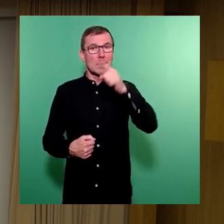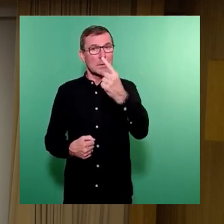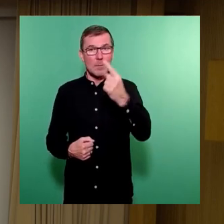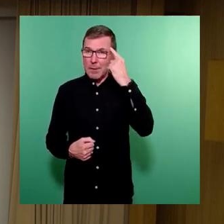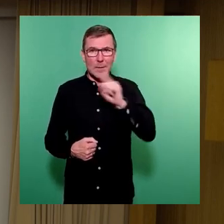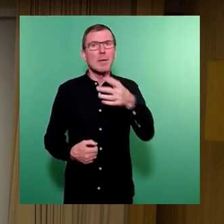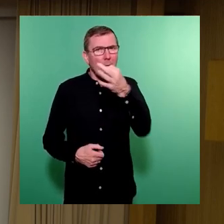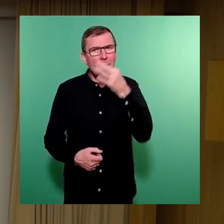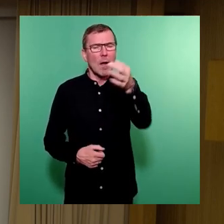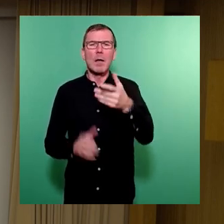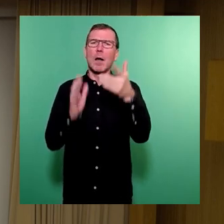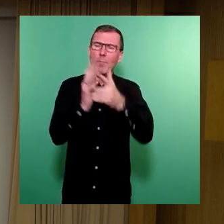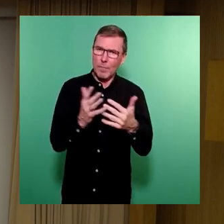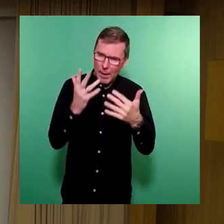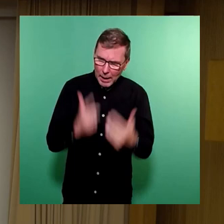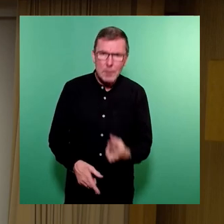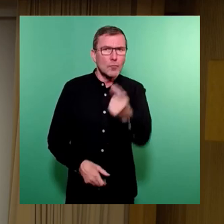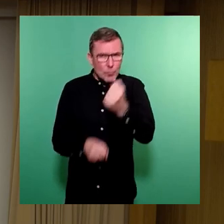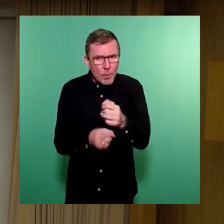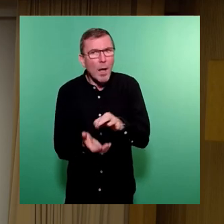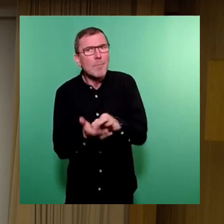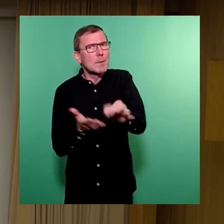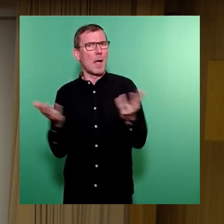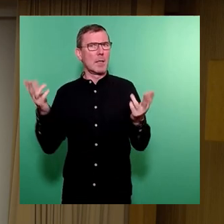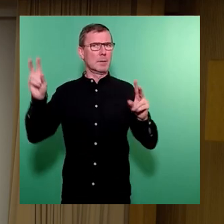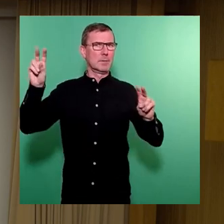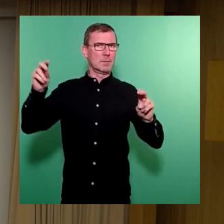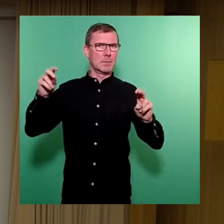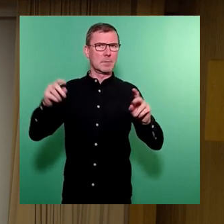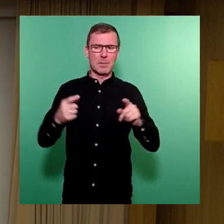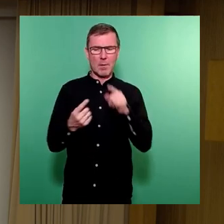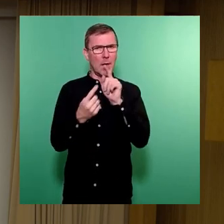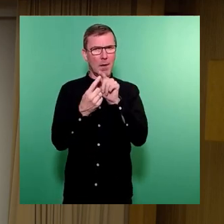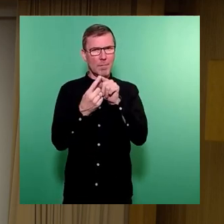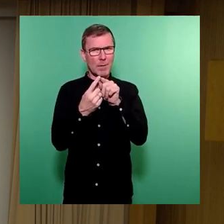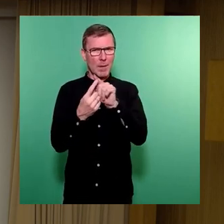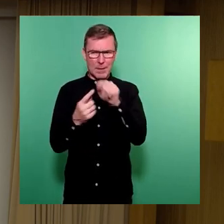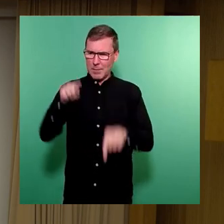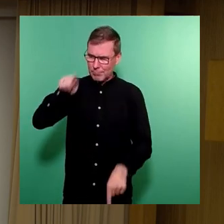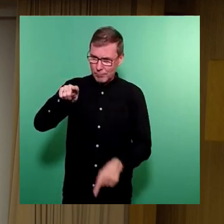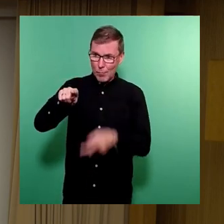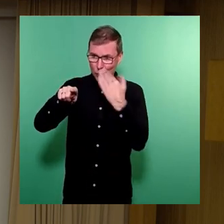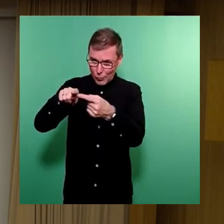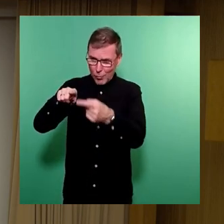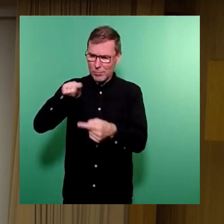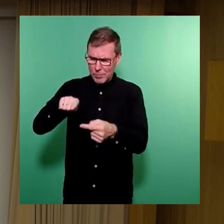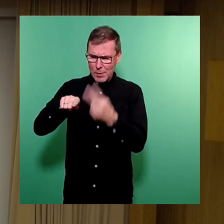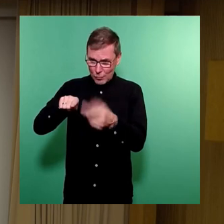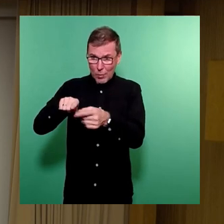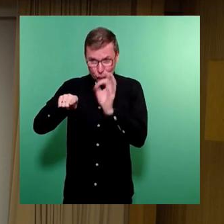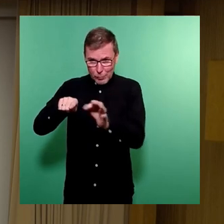Prüfe die Rechnung, du musst sie bezahlen. Lege den Finger auf jeden Posten. Frage, wie kommt er hierher?